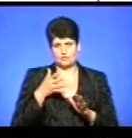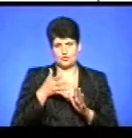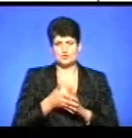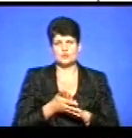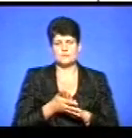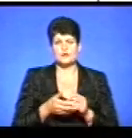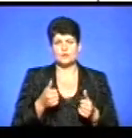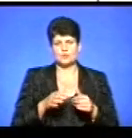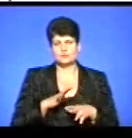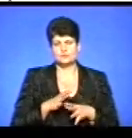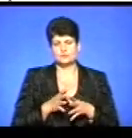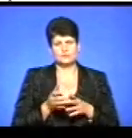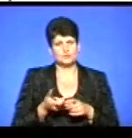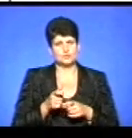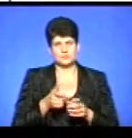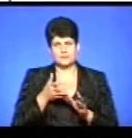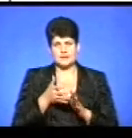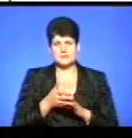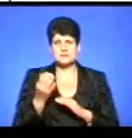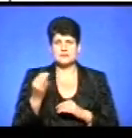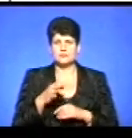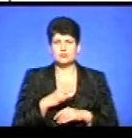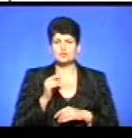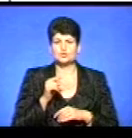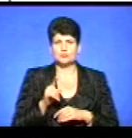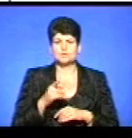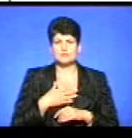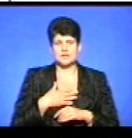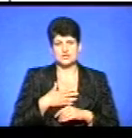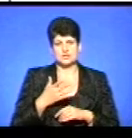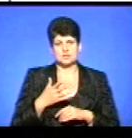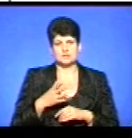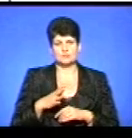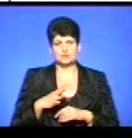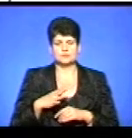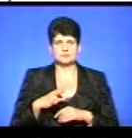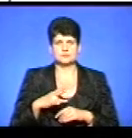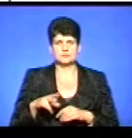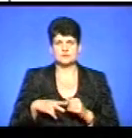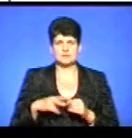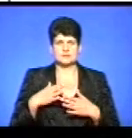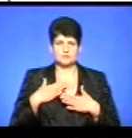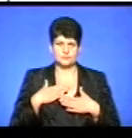Конкурс відбувався максимально прозоро. Ми зацікавлені в тому, щоб наші директора були митовованими, щоб вони були